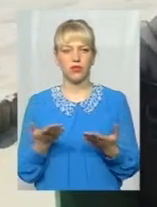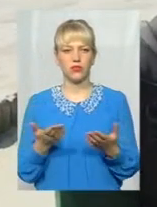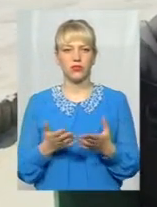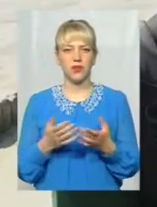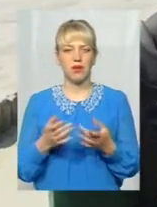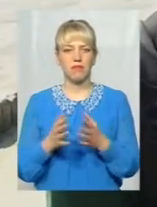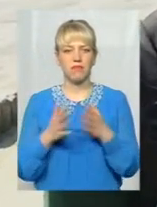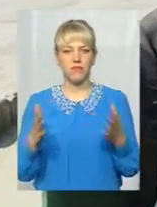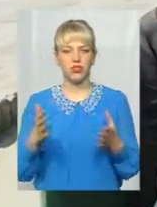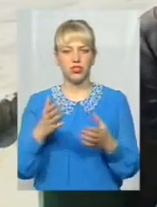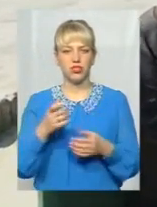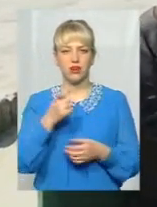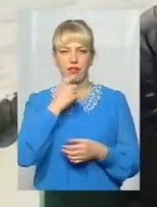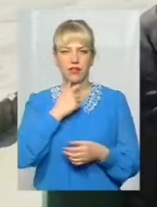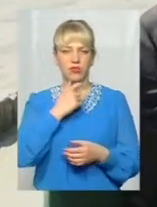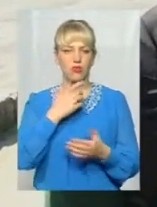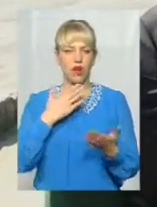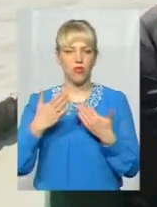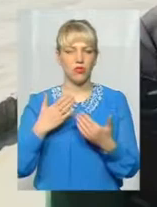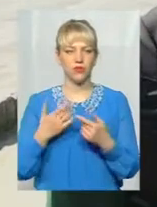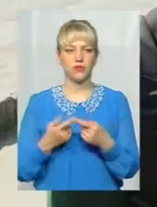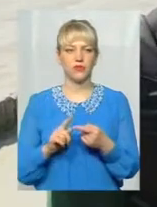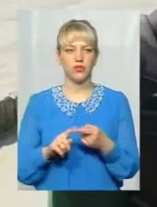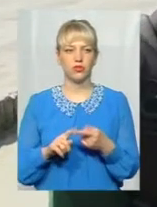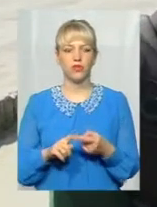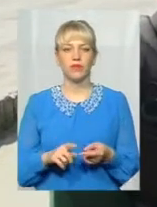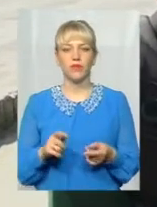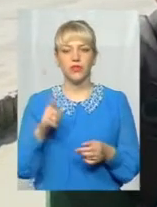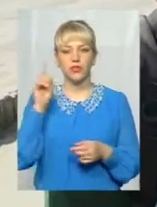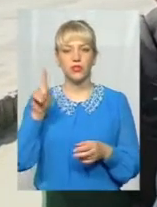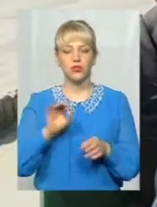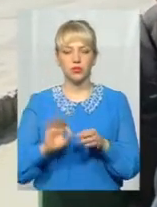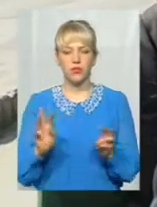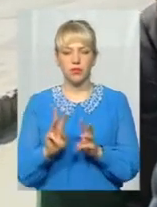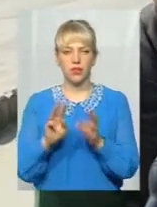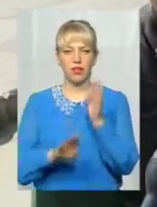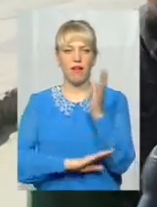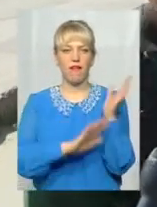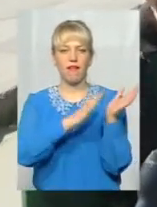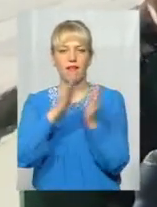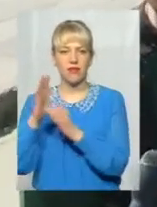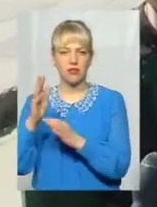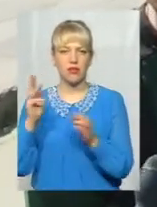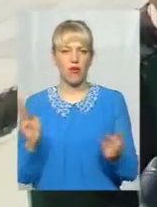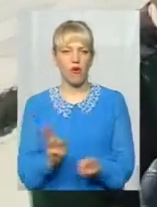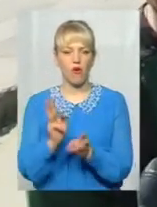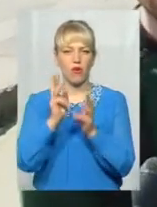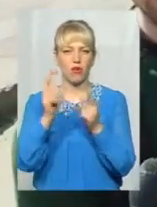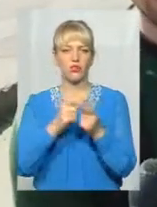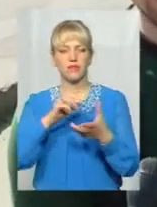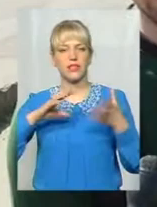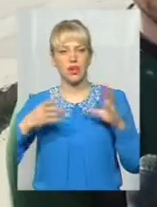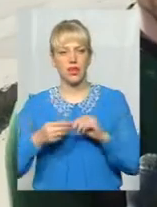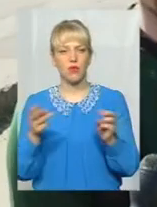раціонально до цього ставитись, бо знаєте, щось підпалиш, ліс горить, чи взагалі